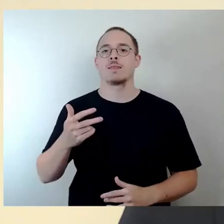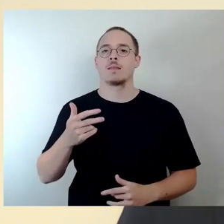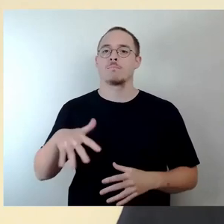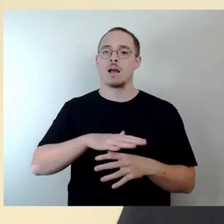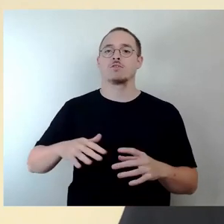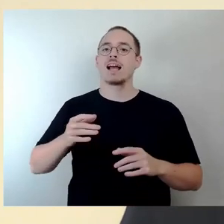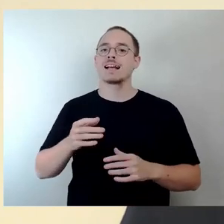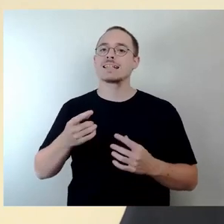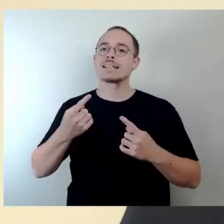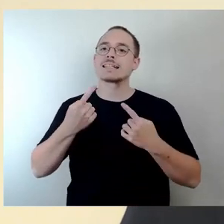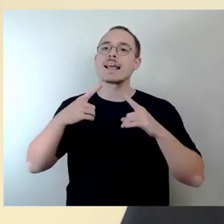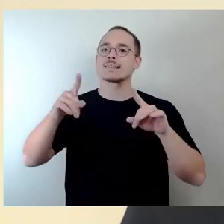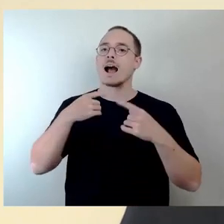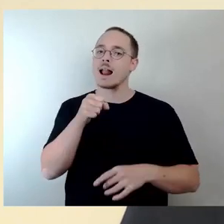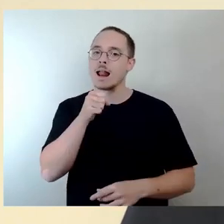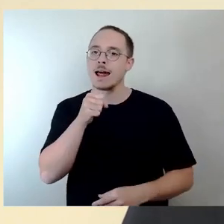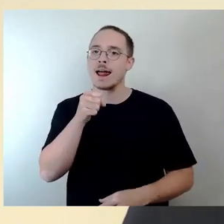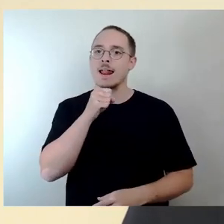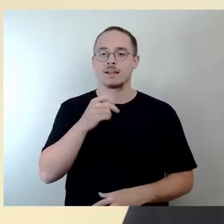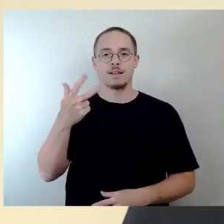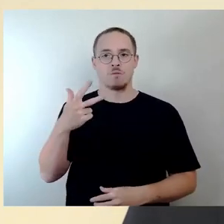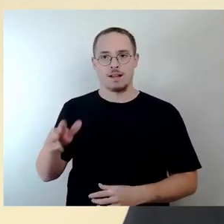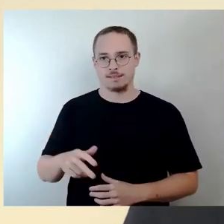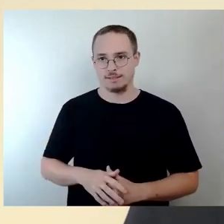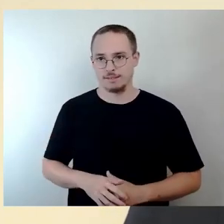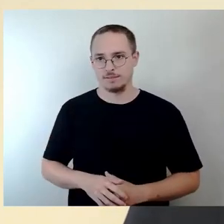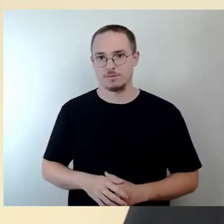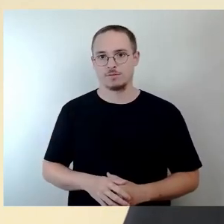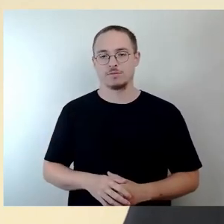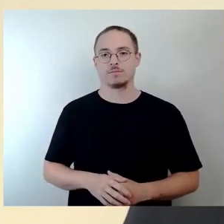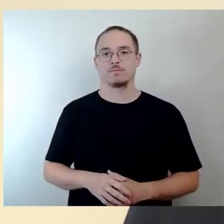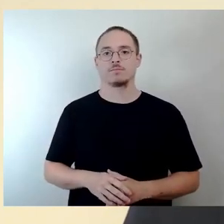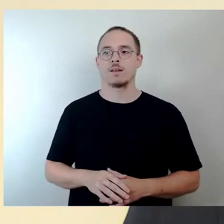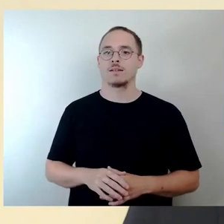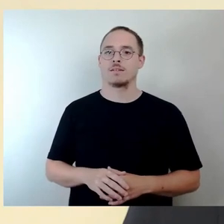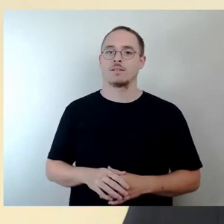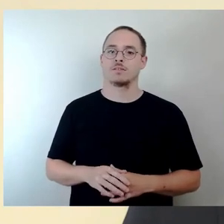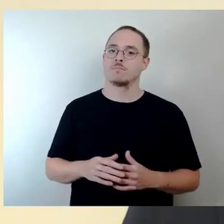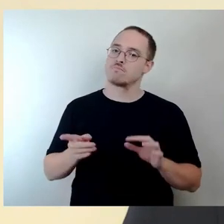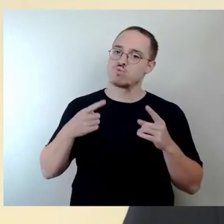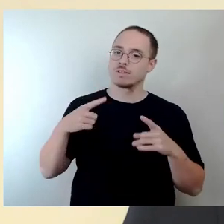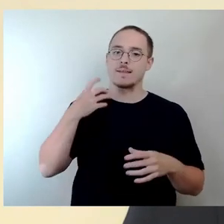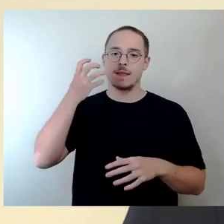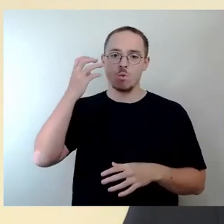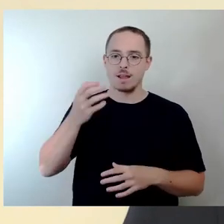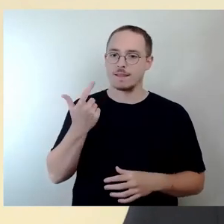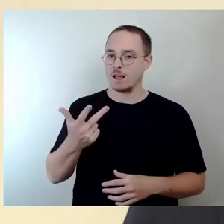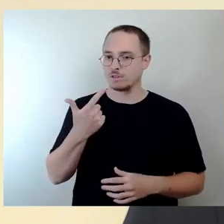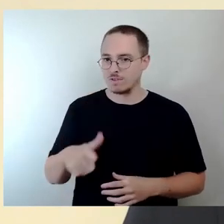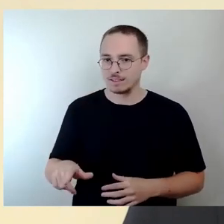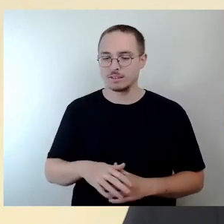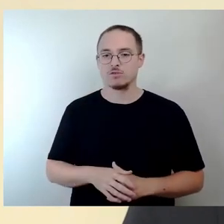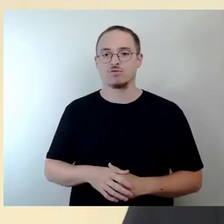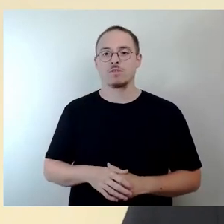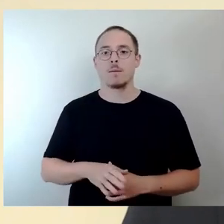Wartende im Bereich Orchesterchöre 26, Musiktheorie 23, die Blechblasinstrumente mit,